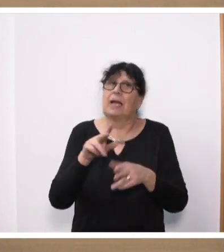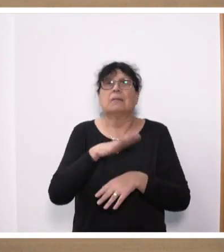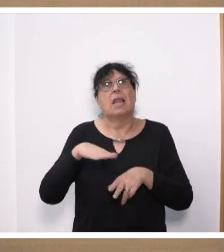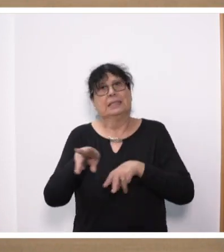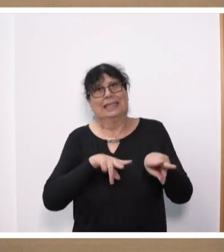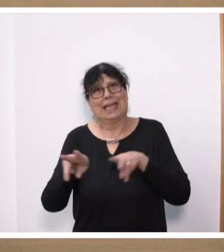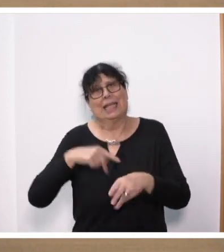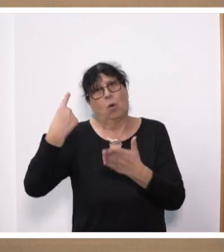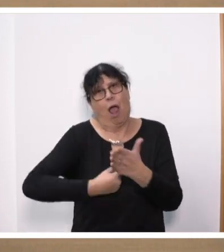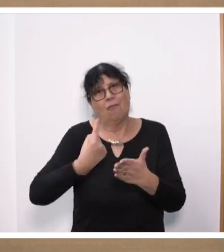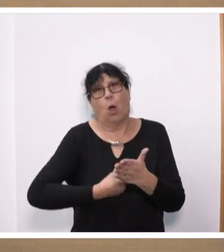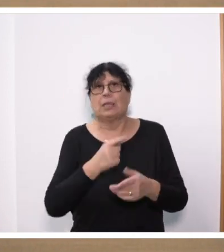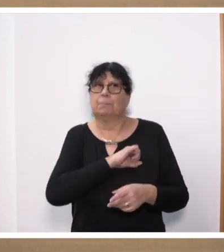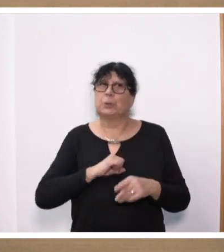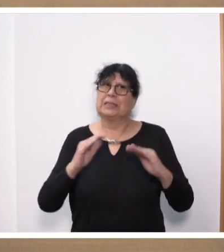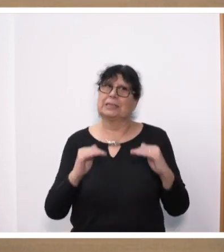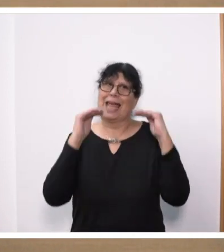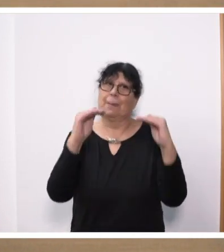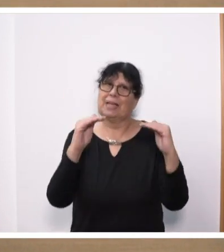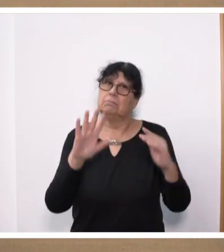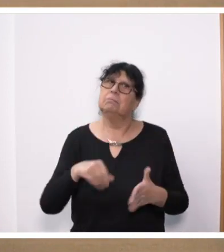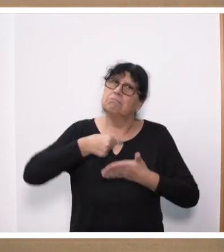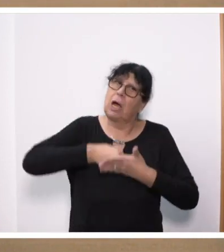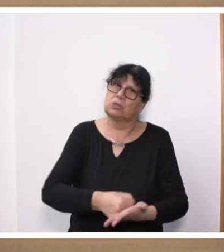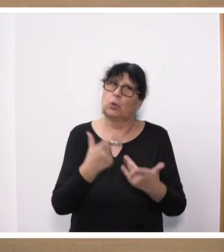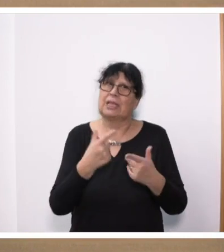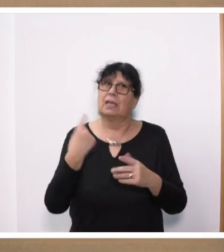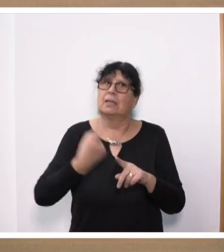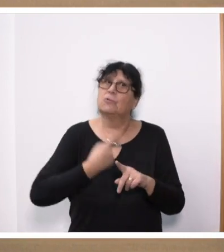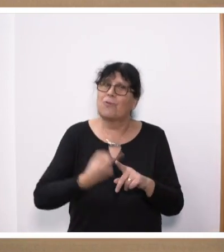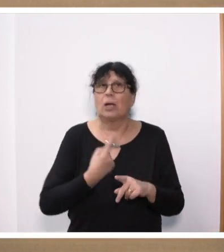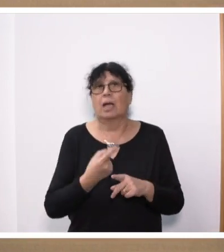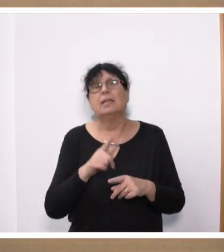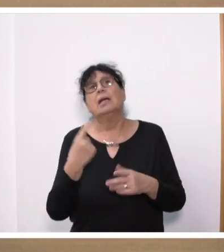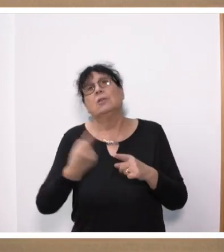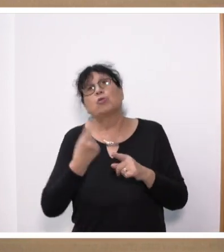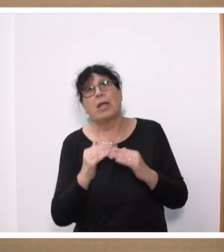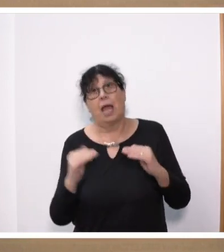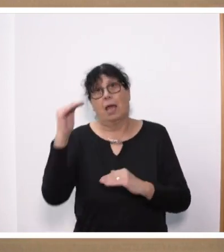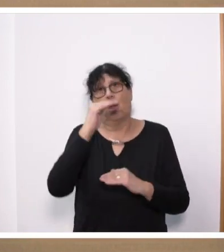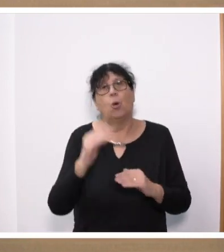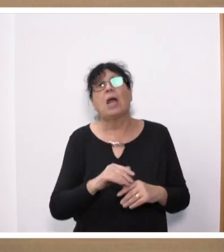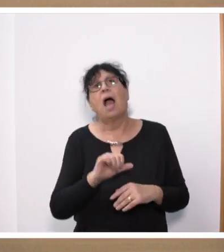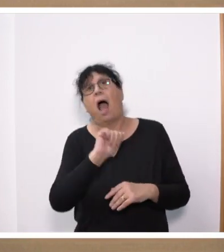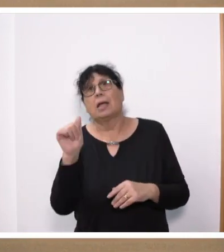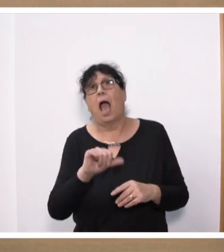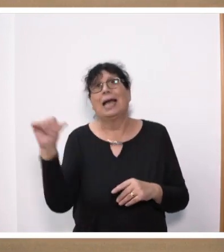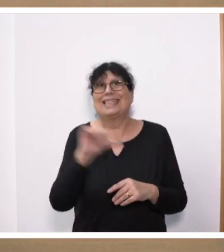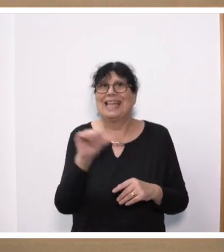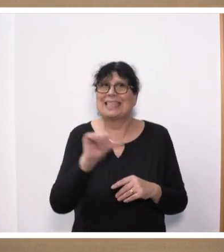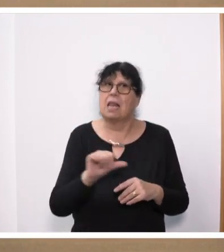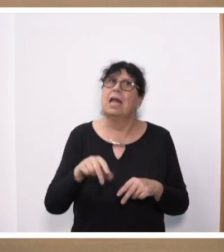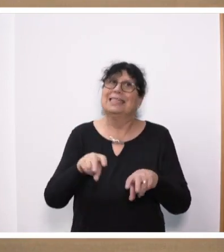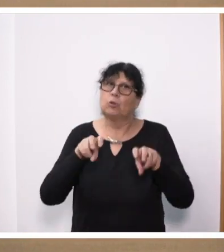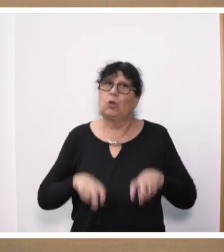auf Bundesebene nachdrücklich dafür einzusetzen, dass die Steuererhöhung beim Agrardiesel für Land- und forstwirtschaftliche Betriebe zurückgenommen